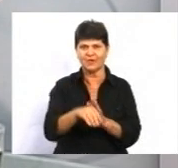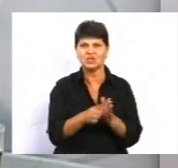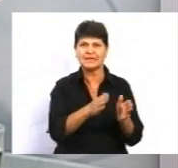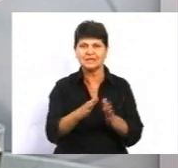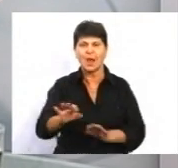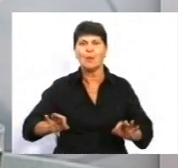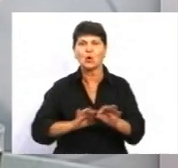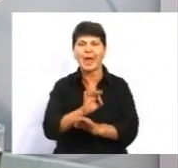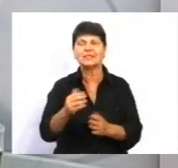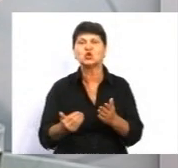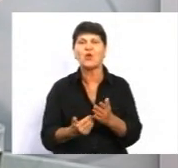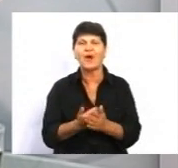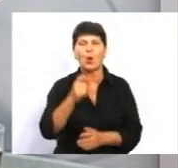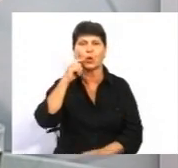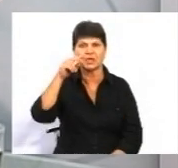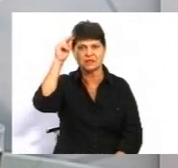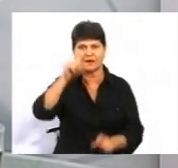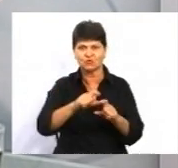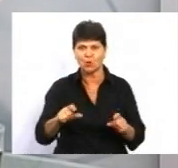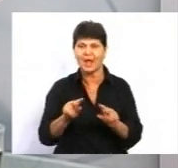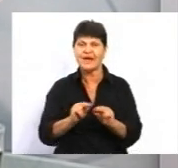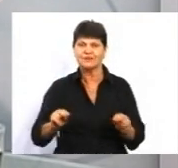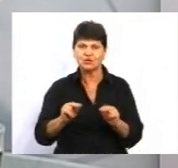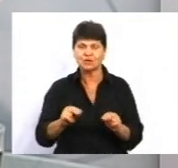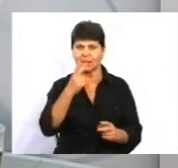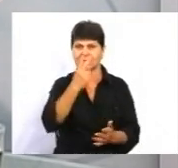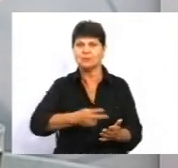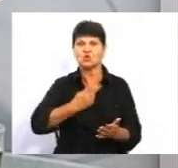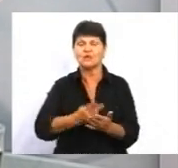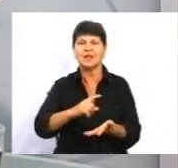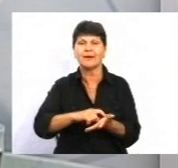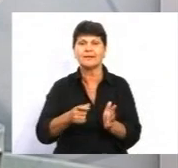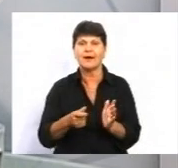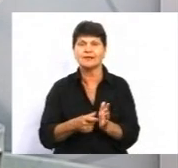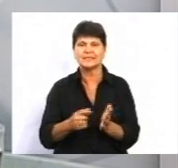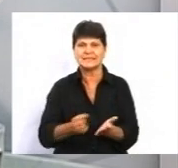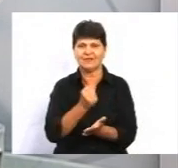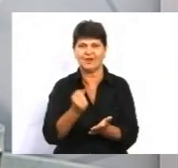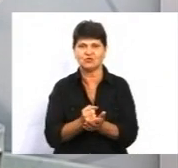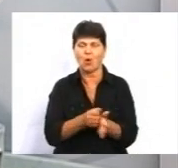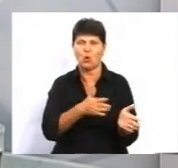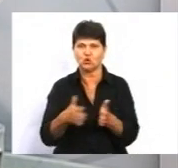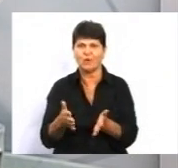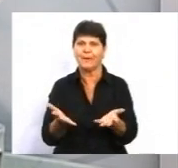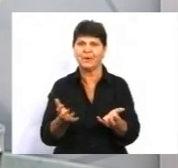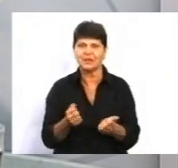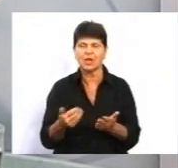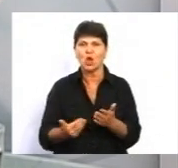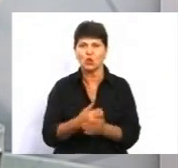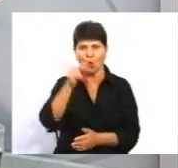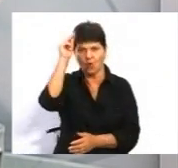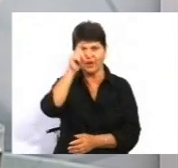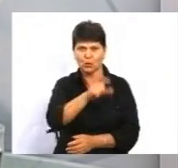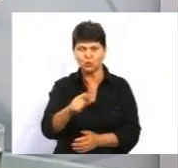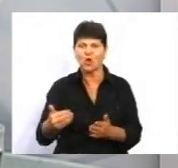нової української школи. Вчителі ось цієї школи демонстрували класи, які, як вони стверджували, готові прийняти нових учнів в новому